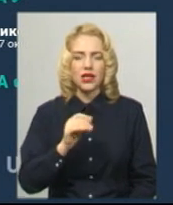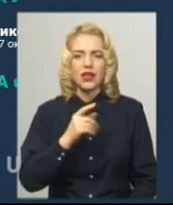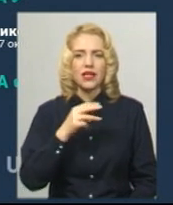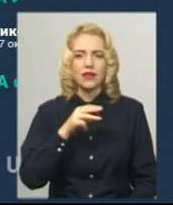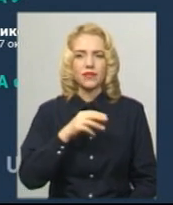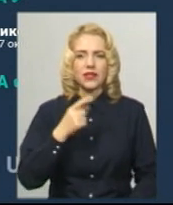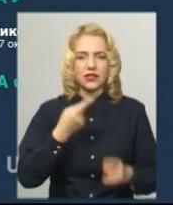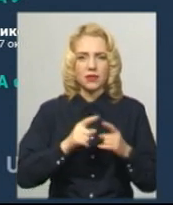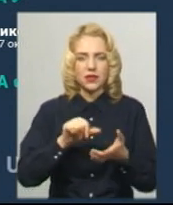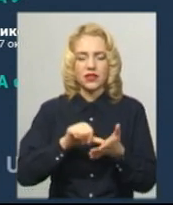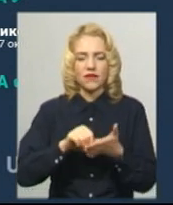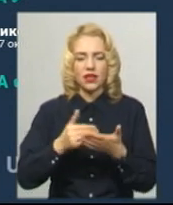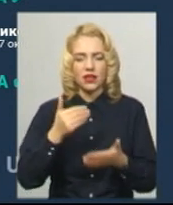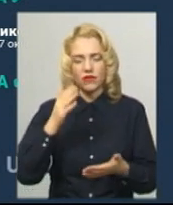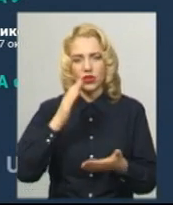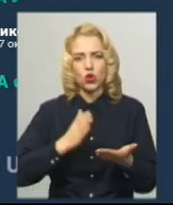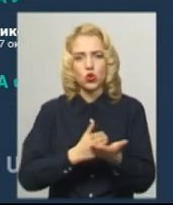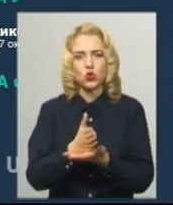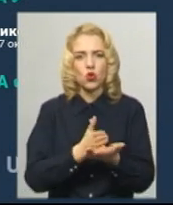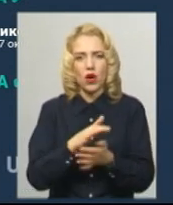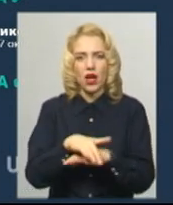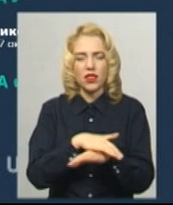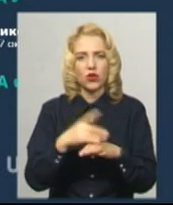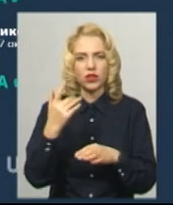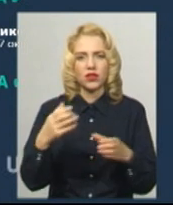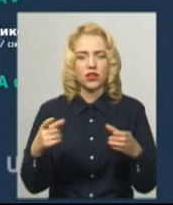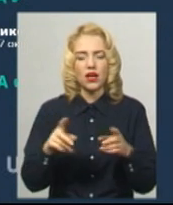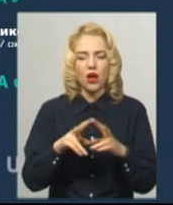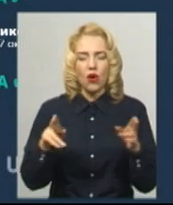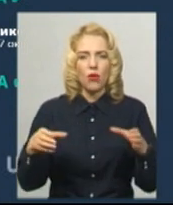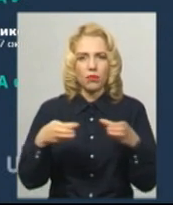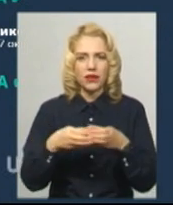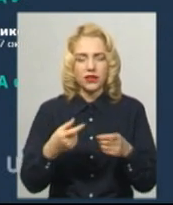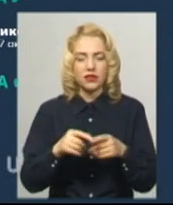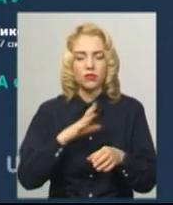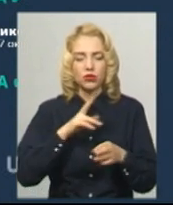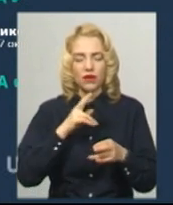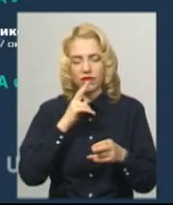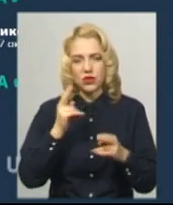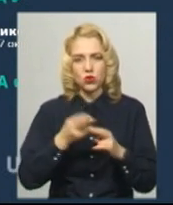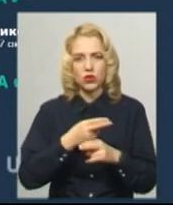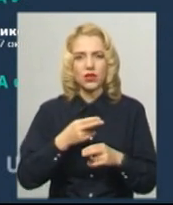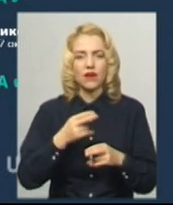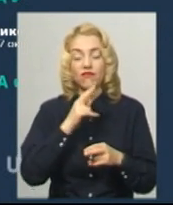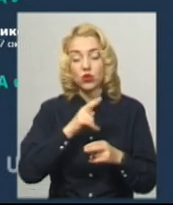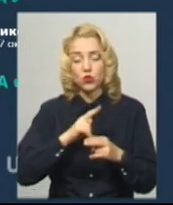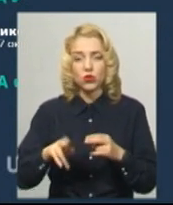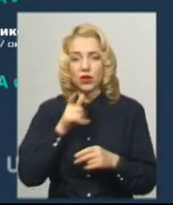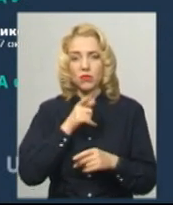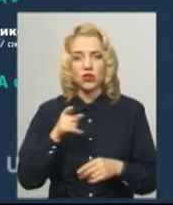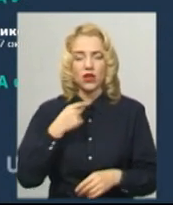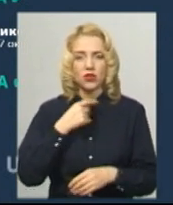представники президентської партії «Слуга народу». Їх однопартієць Олексій Жмиренецький був відсутній під час голосування. Такі дані